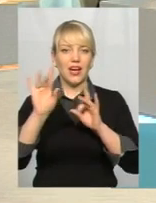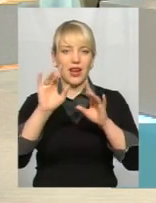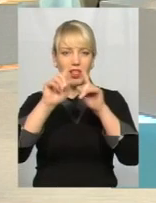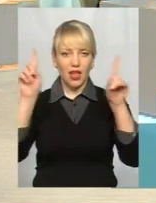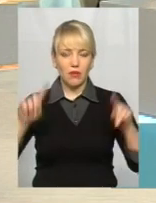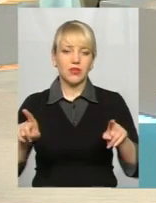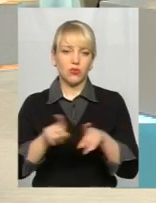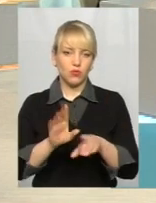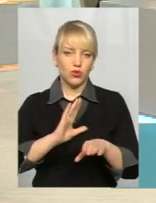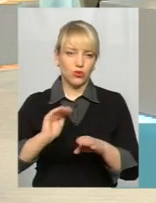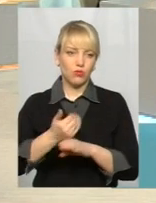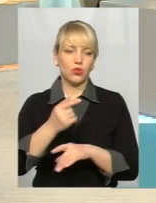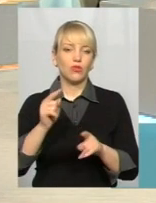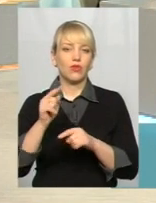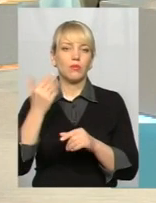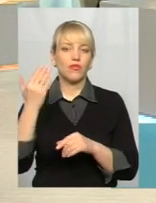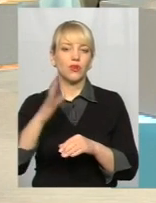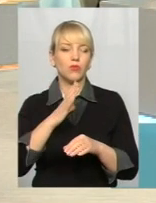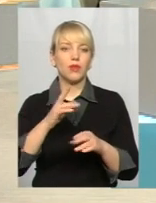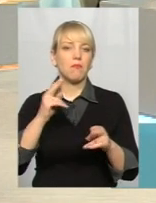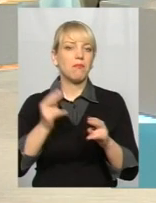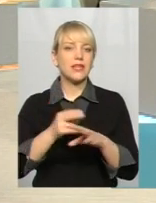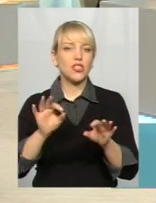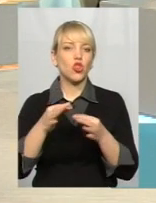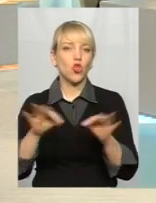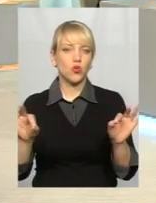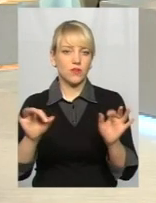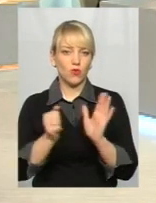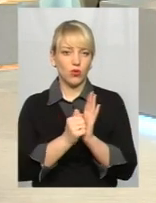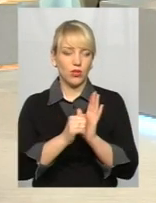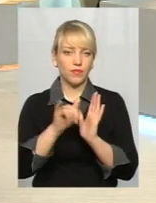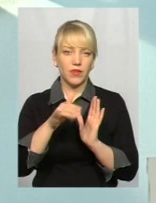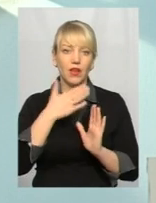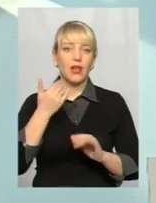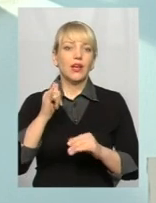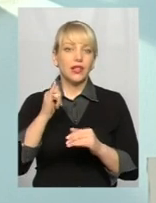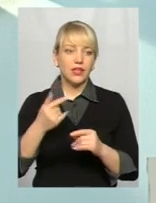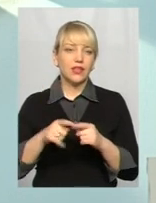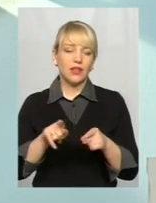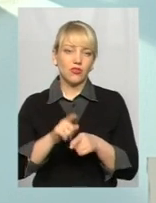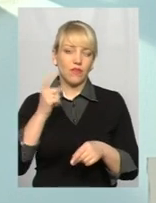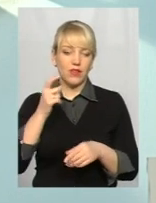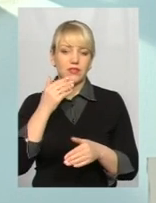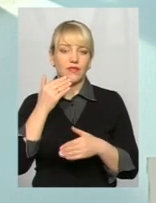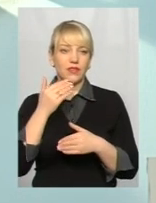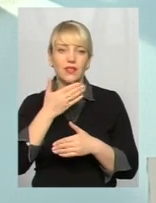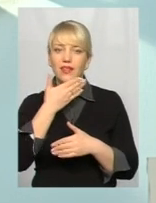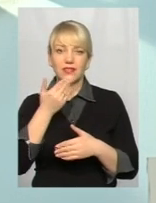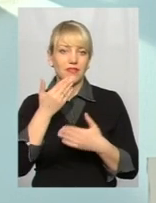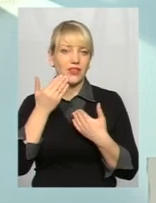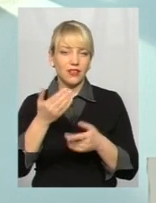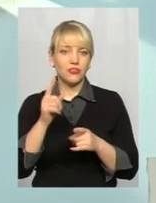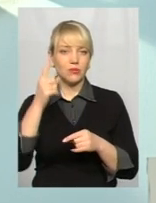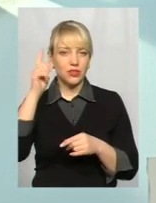демонтовані, тому що вони були розміщені взагалі без будь-яких дозволів. І їхні власники так само не звертаються, бо вони розуміють, що їхні дії були